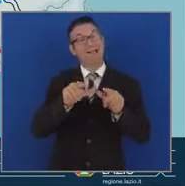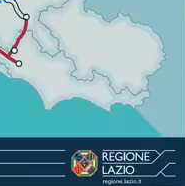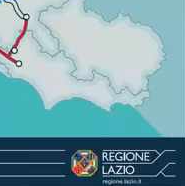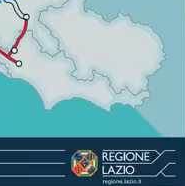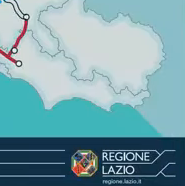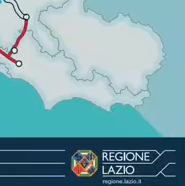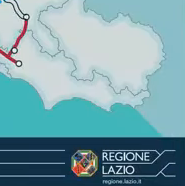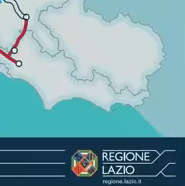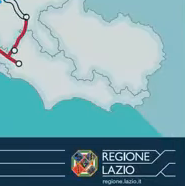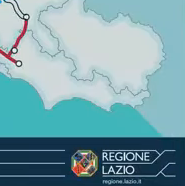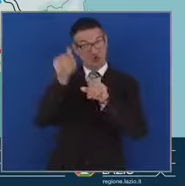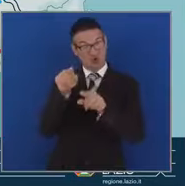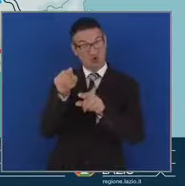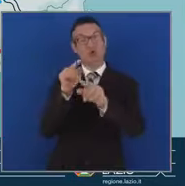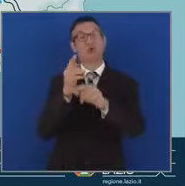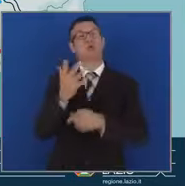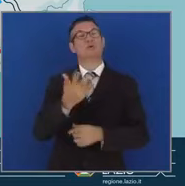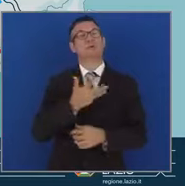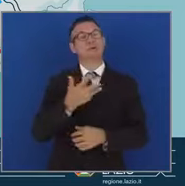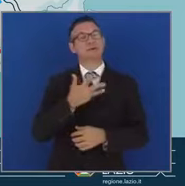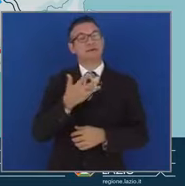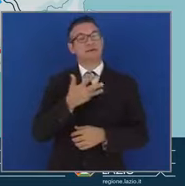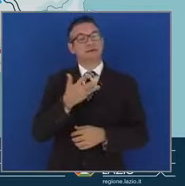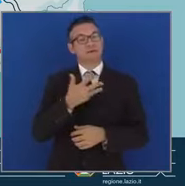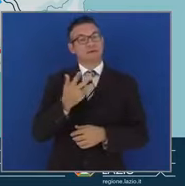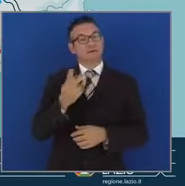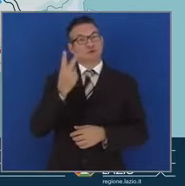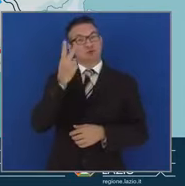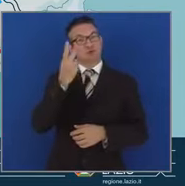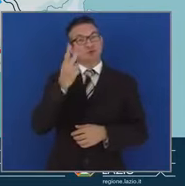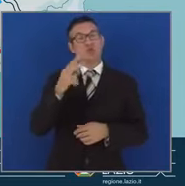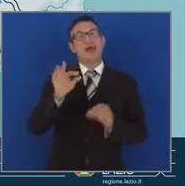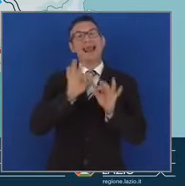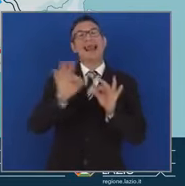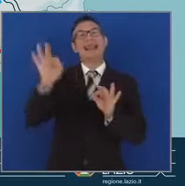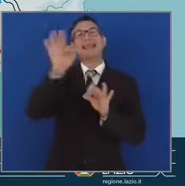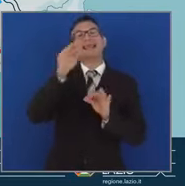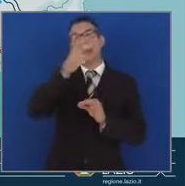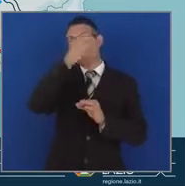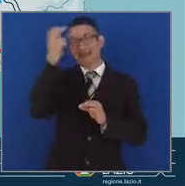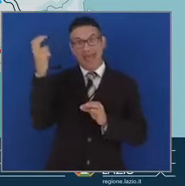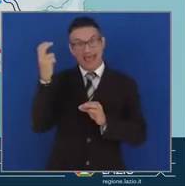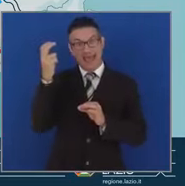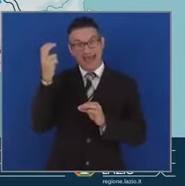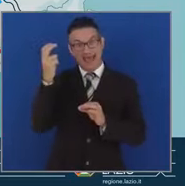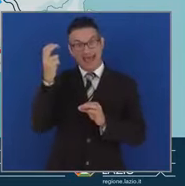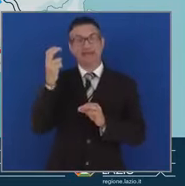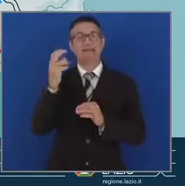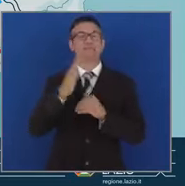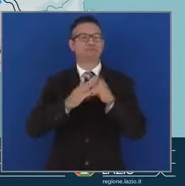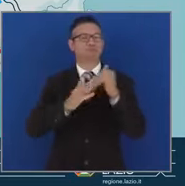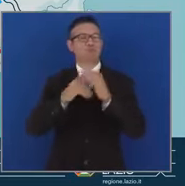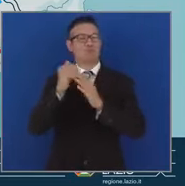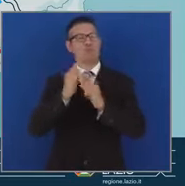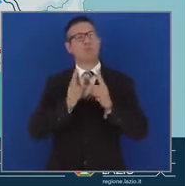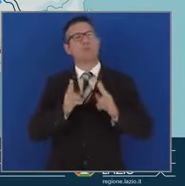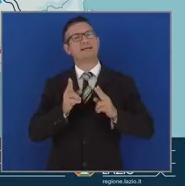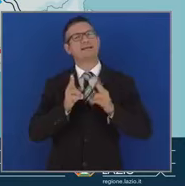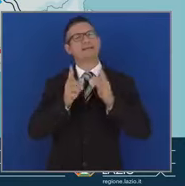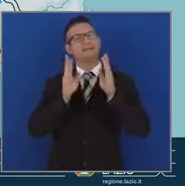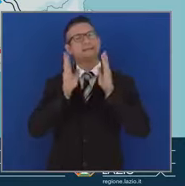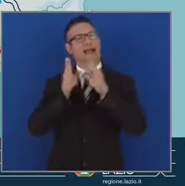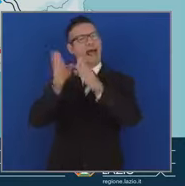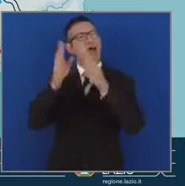tracciati con le due linee nere che sono le infrastrutture esistenti finalmente